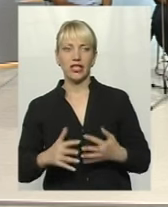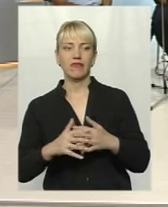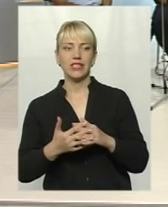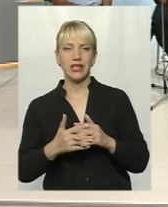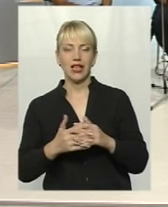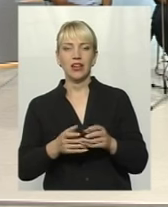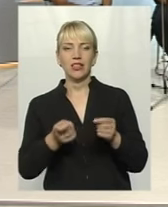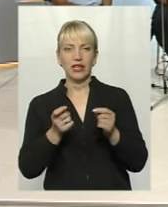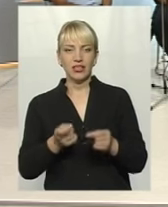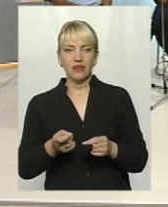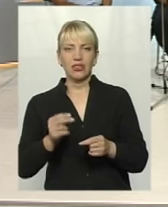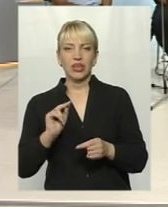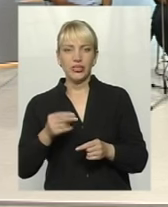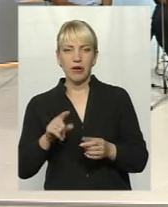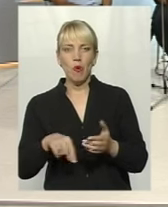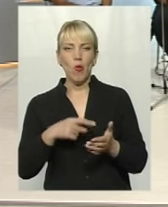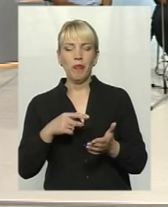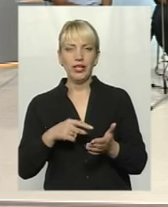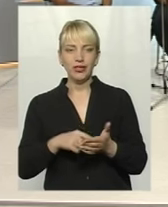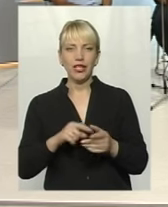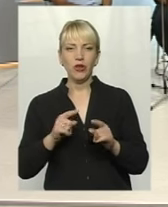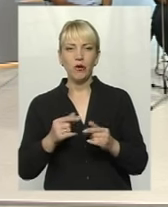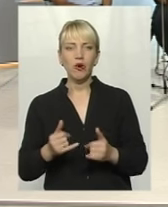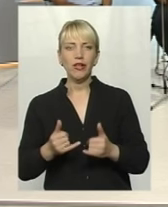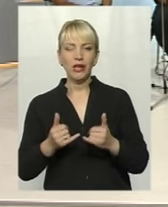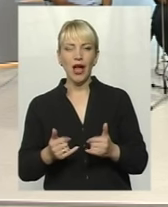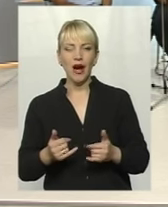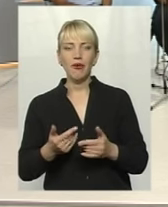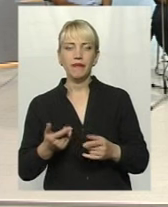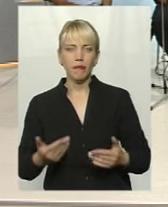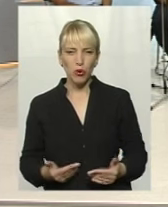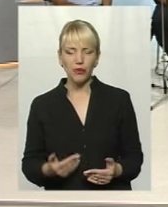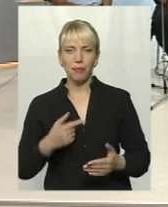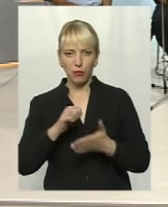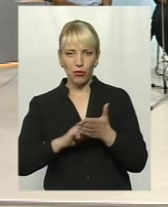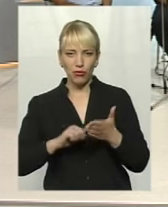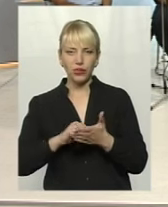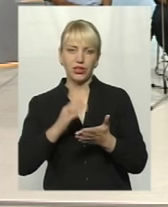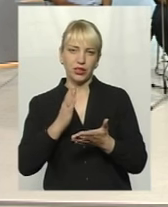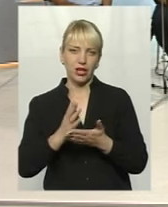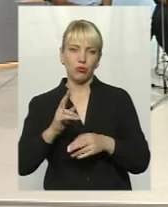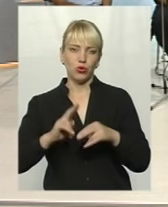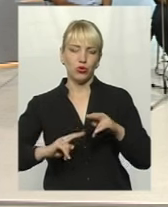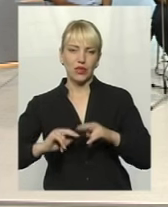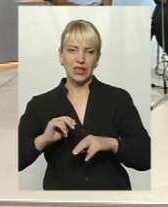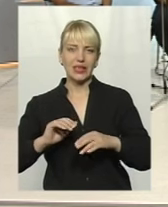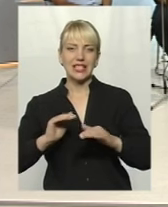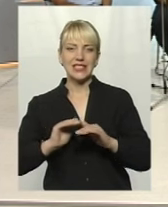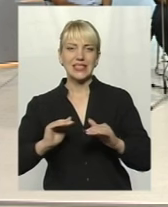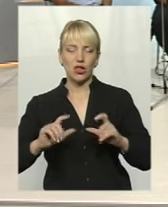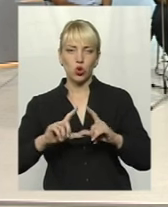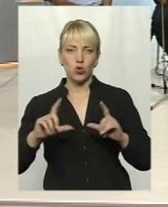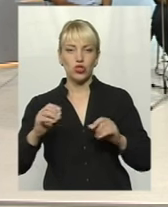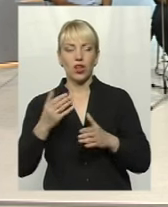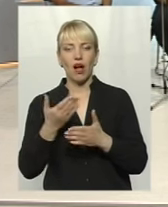дешевше, ніж в місті, тому для кого той садочок будувати є. А от влада